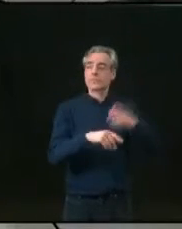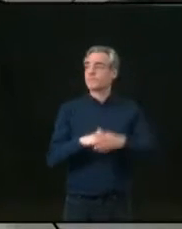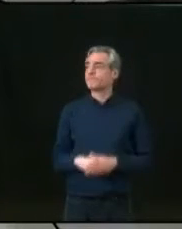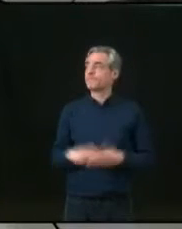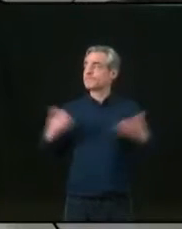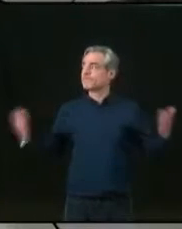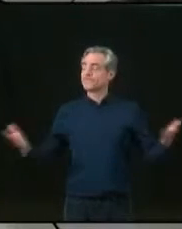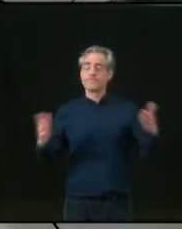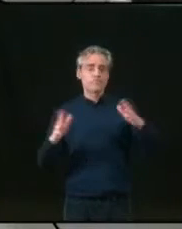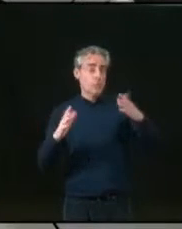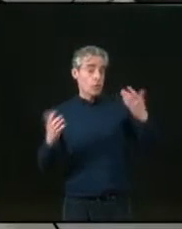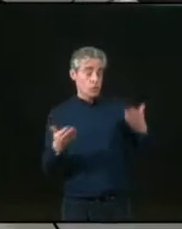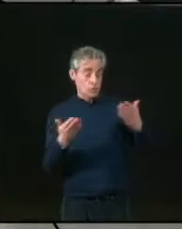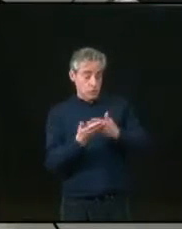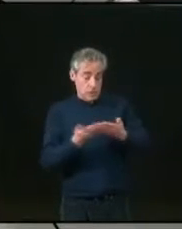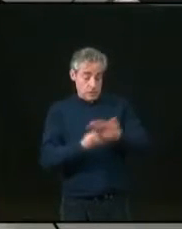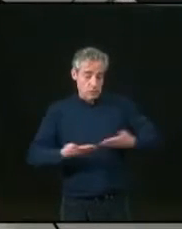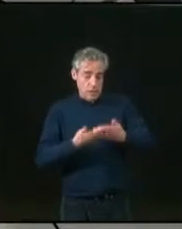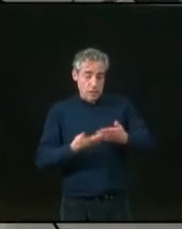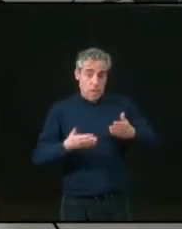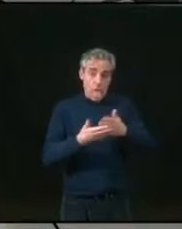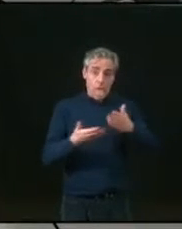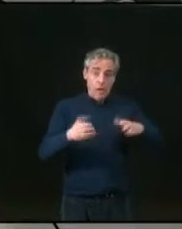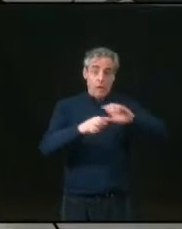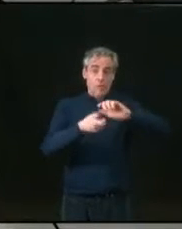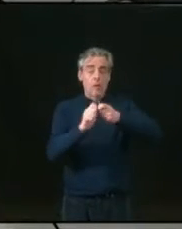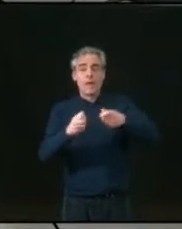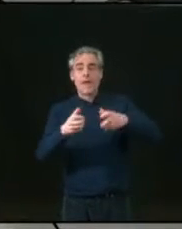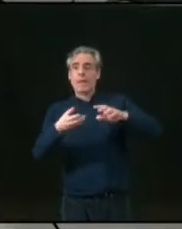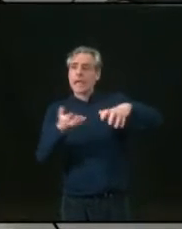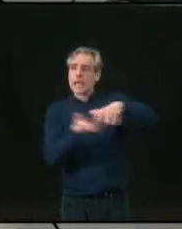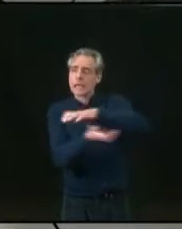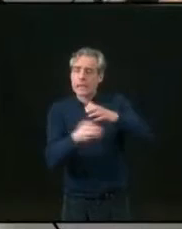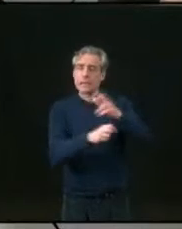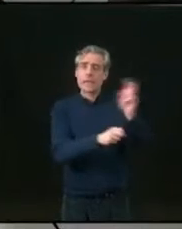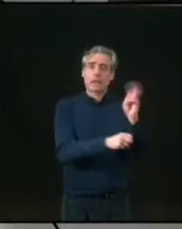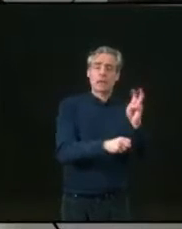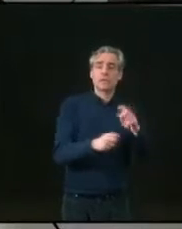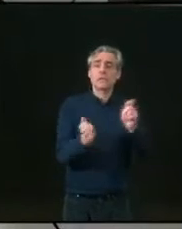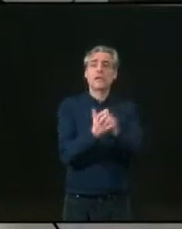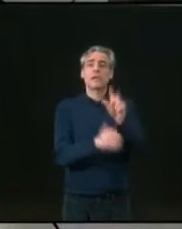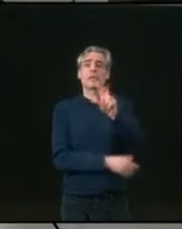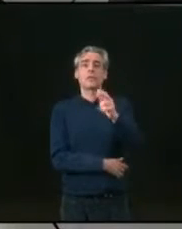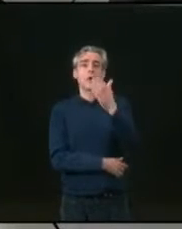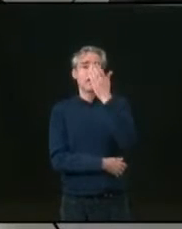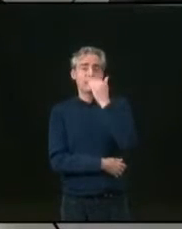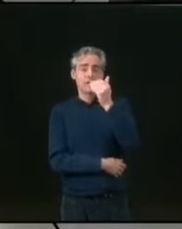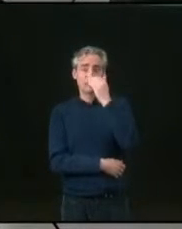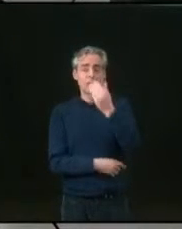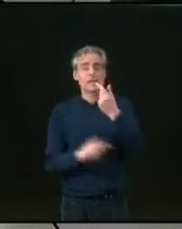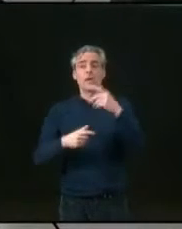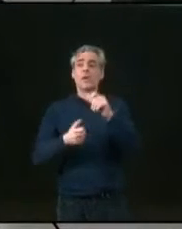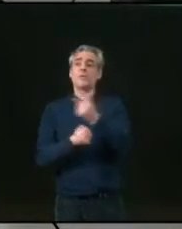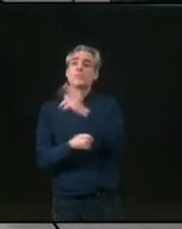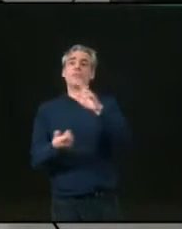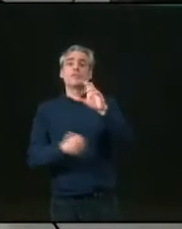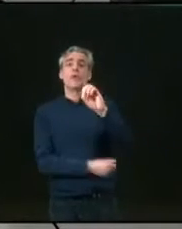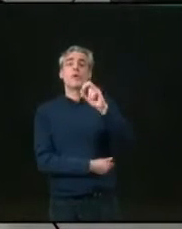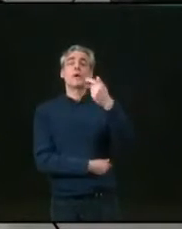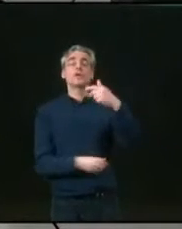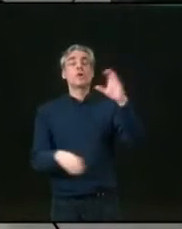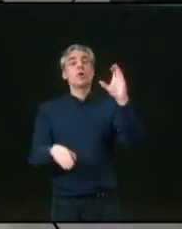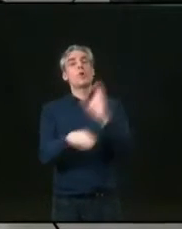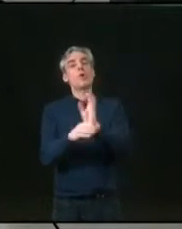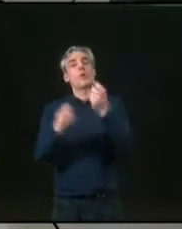La crise que nous traversons actuellement est étroitement liée à la crise écologique. Le 3 février, le recours contre l'État mené par plusieurs ONG a